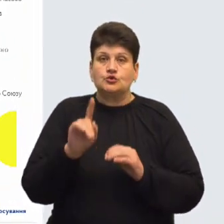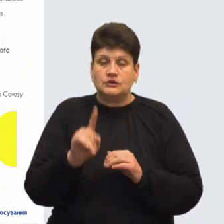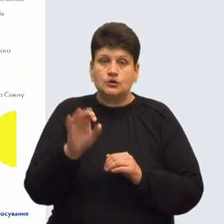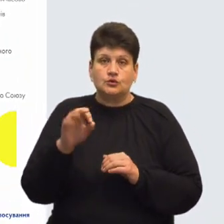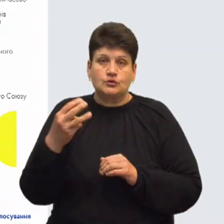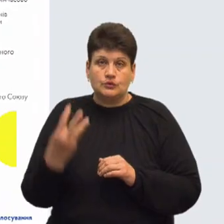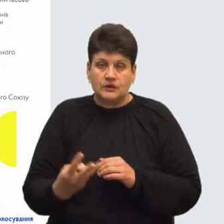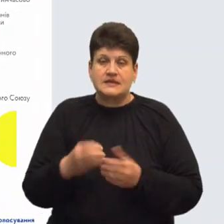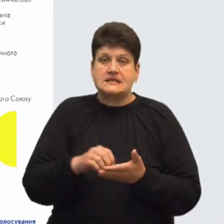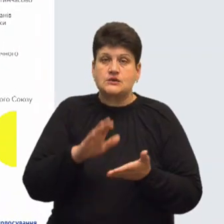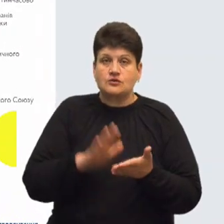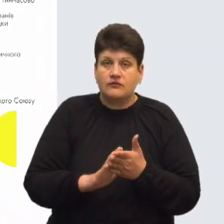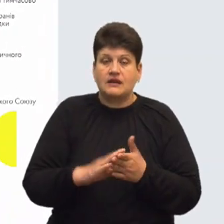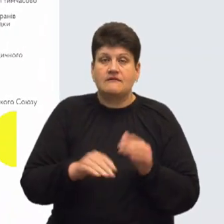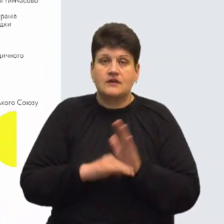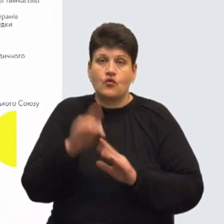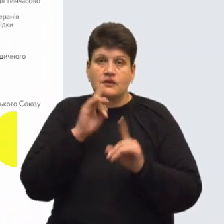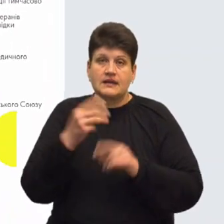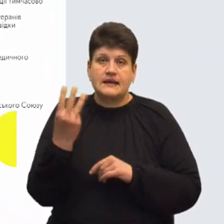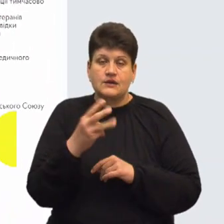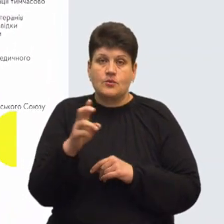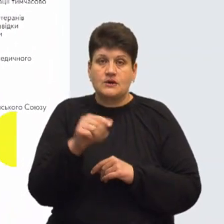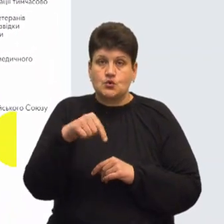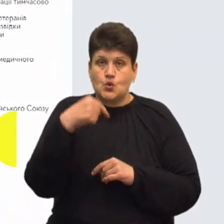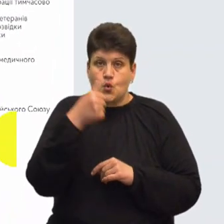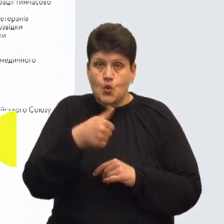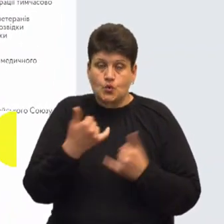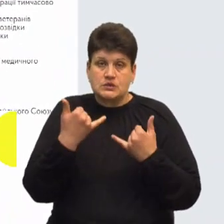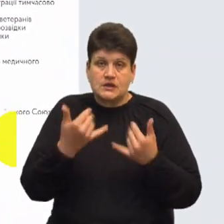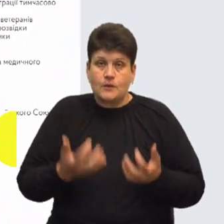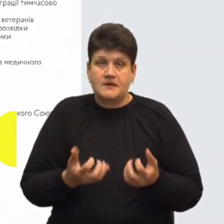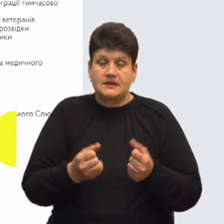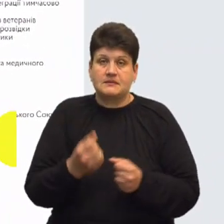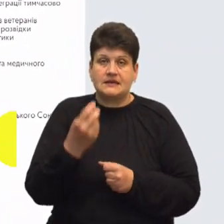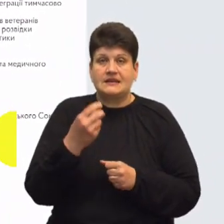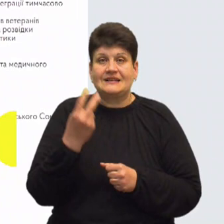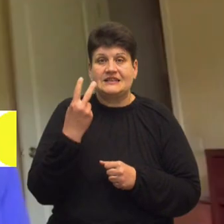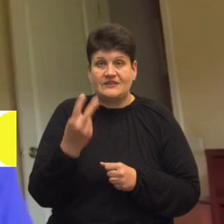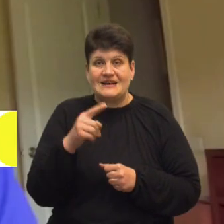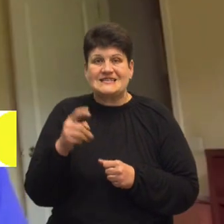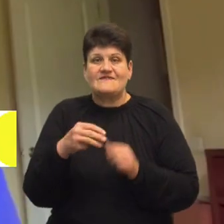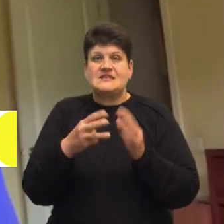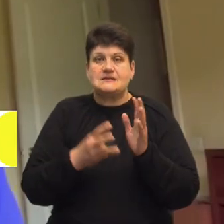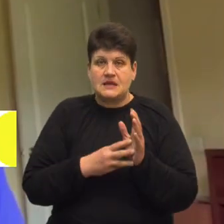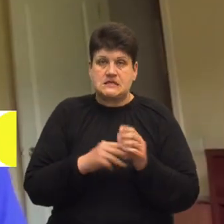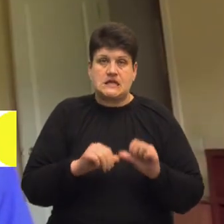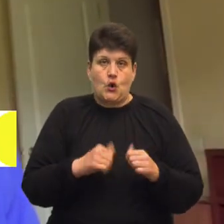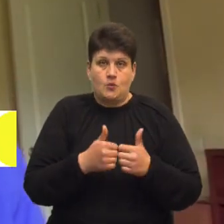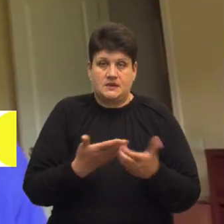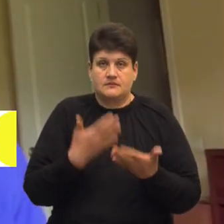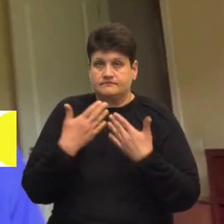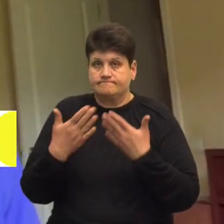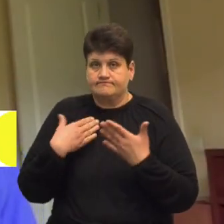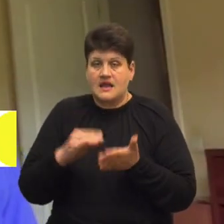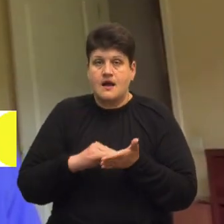партнерств зареєстрували у Верховній Раді 3 березня цього року. Наразі його підтримали два з 18 комітетів. Ми поспілкувалися з авторкою